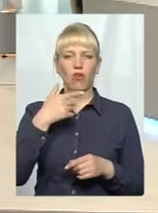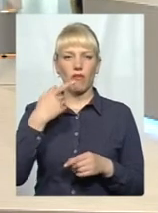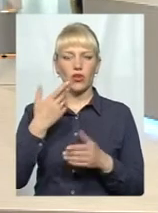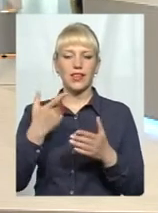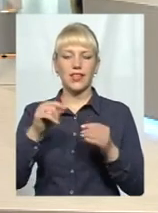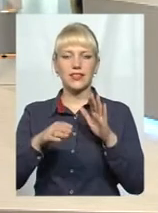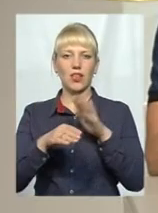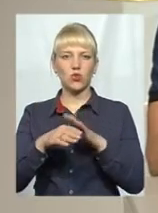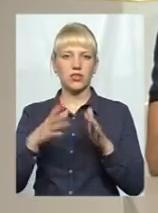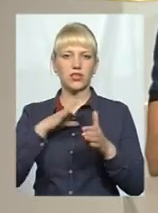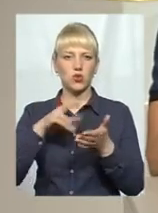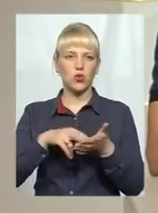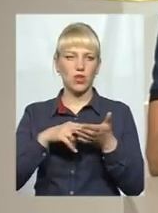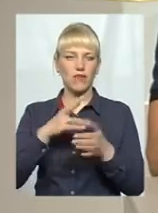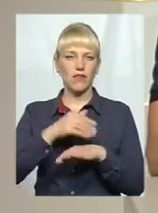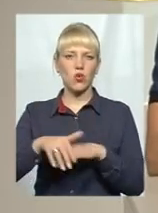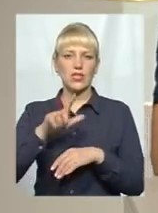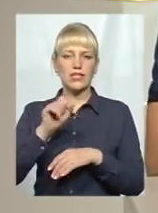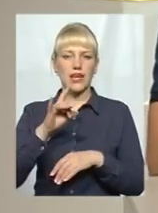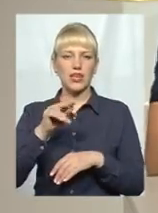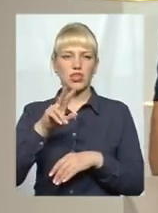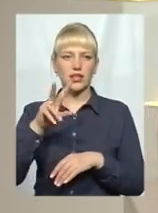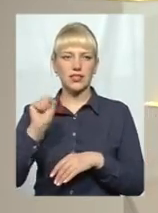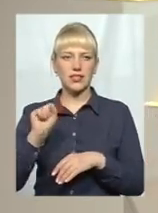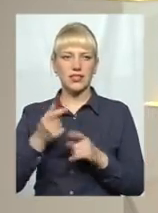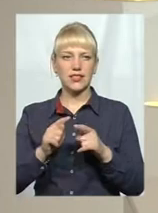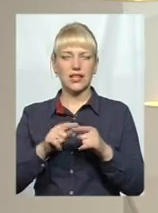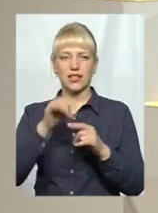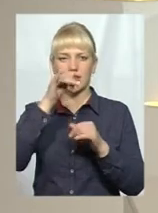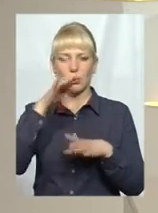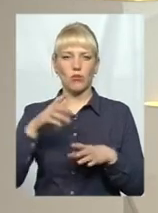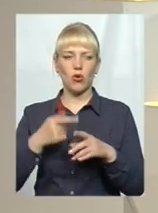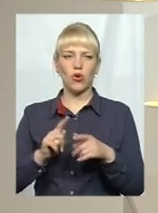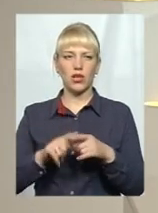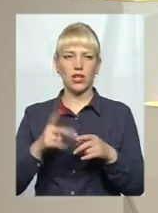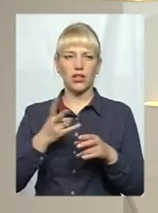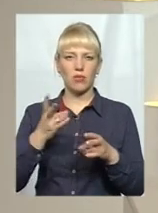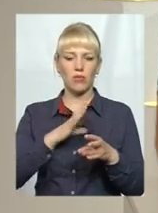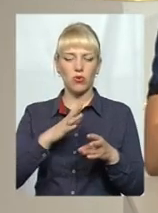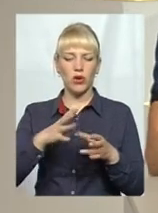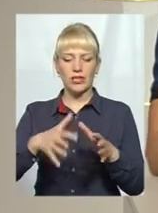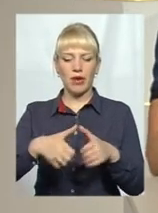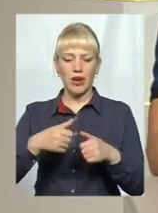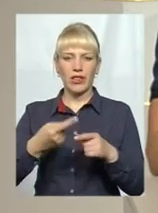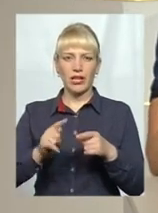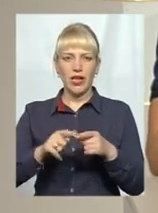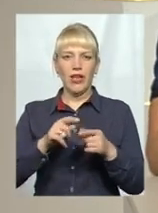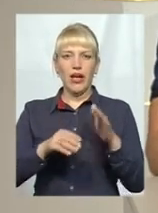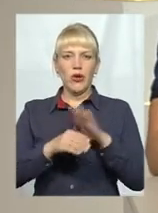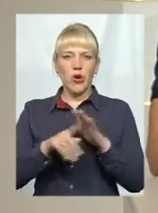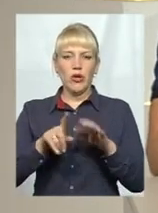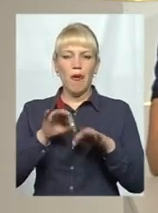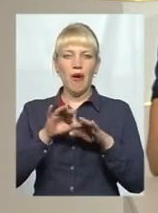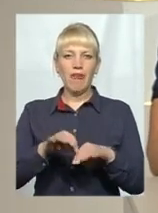стояли, от на Зарічанській, до прикладу, навели приклад, що там, ну, не могли, довелося забрати цей кіоск, щоб провести ремонтні роботи. Але ж